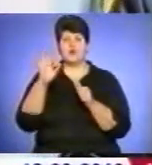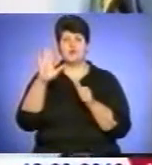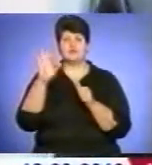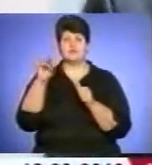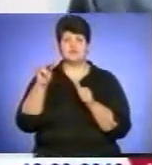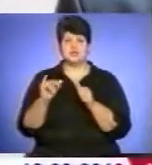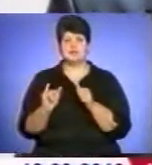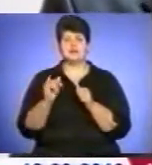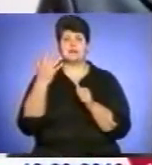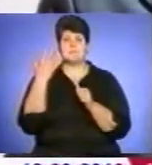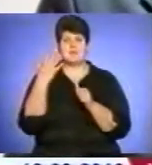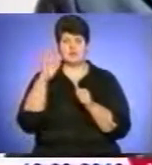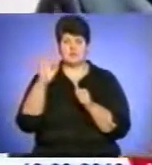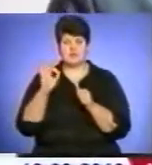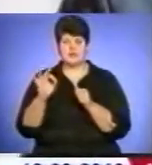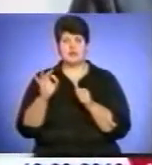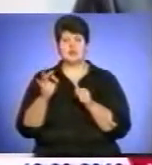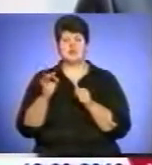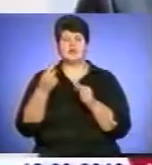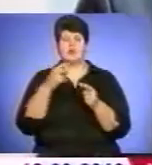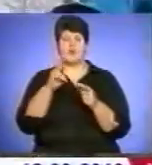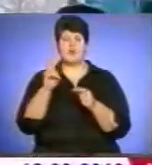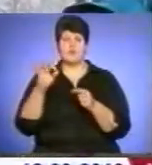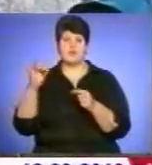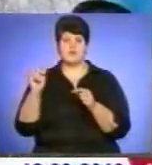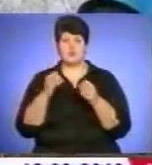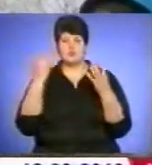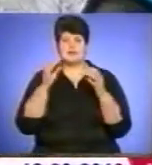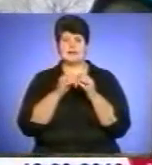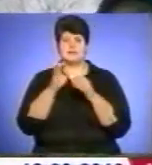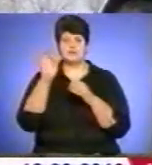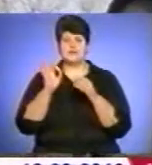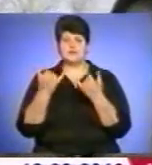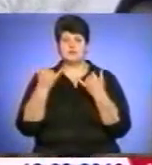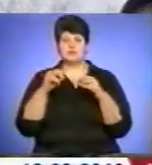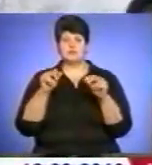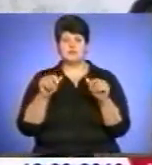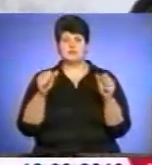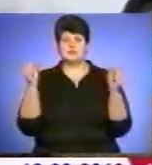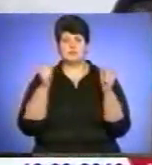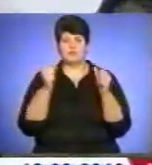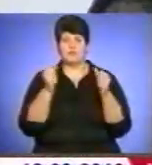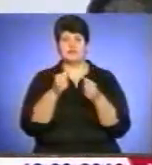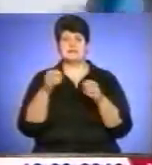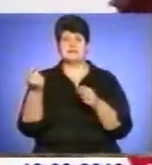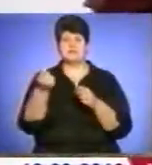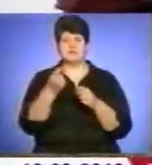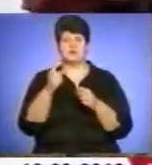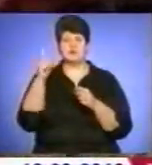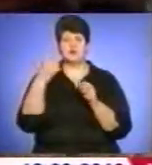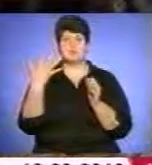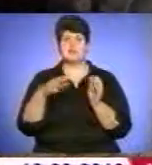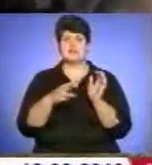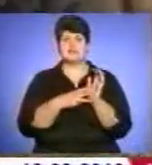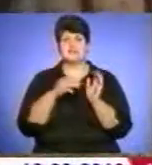,7% збільшення і кормові культури на 10%. Нині посіви озимих зернових на площах 158 тисяч